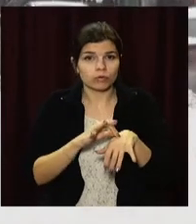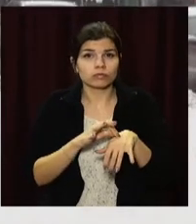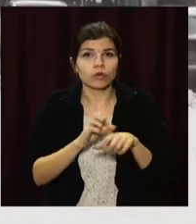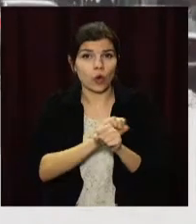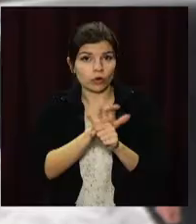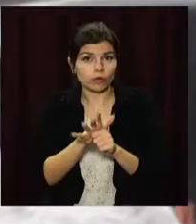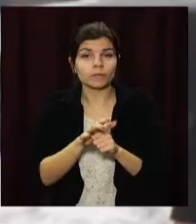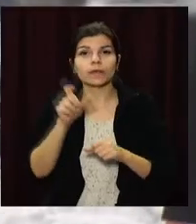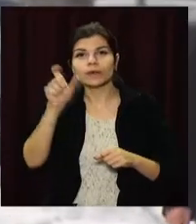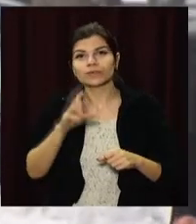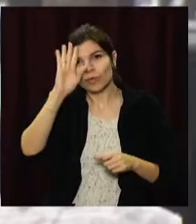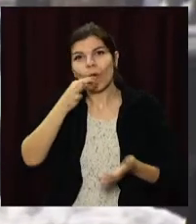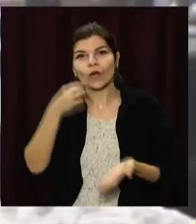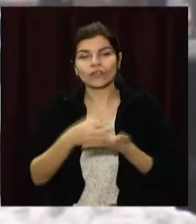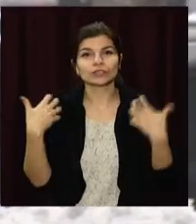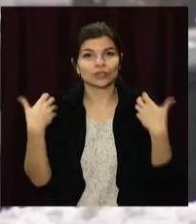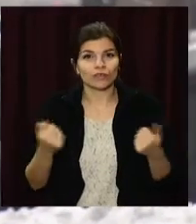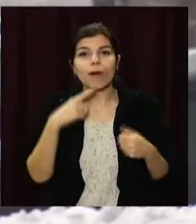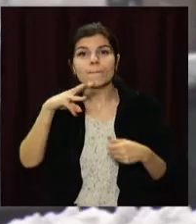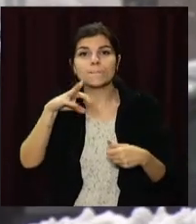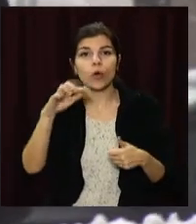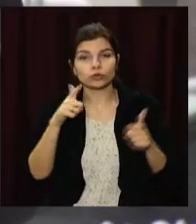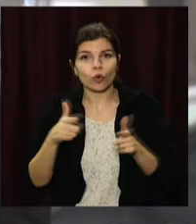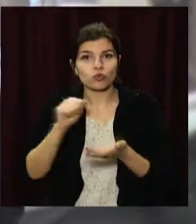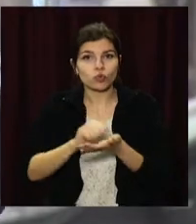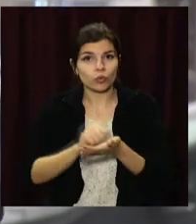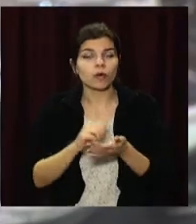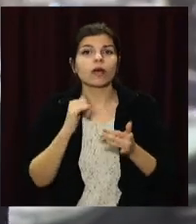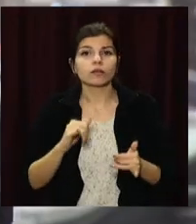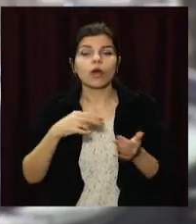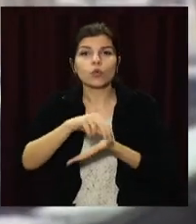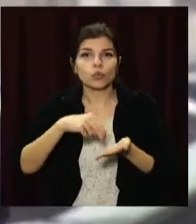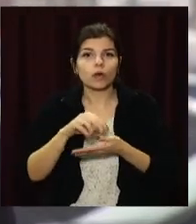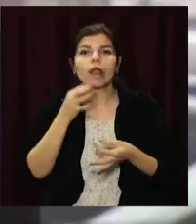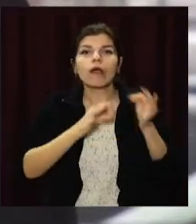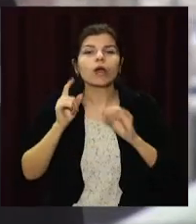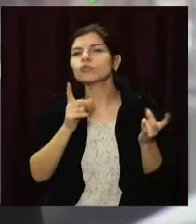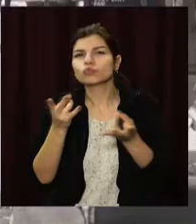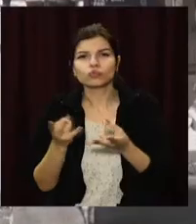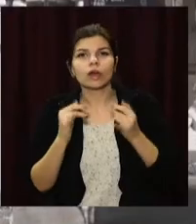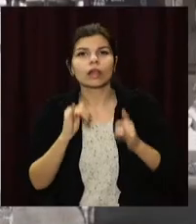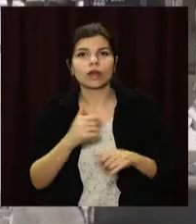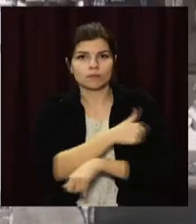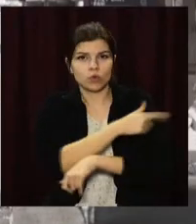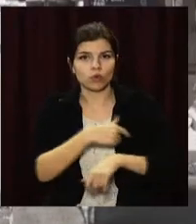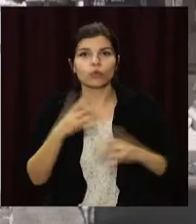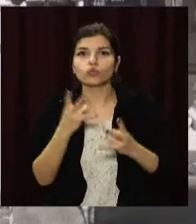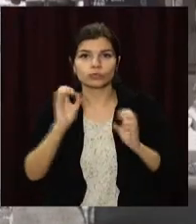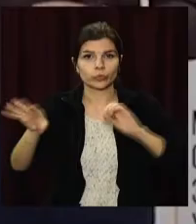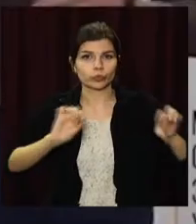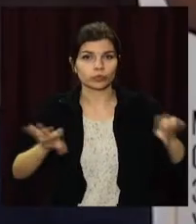здоров'я Максим Степанов каже, МОЗ готує документи для централізованих закупівель лікарських засобів для медзакладів.